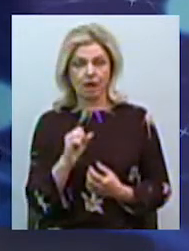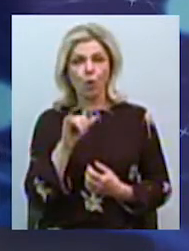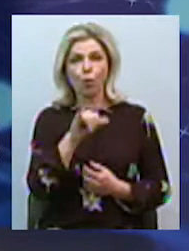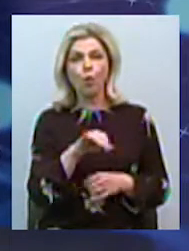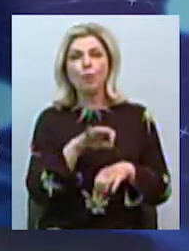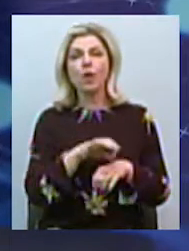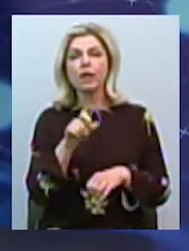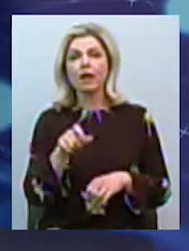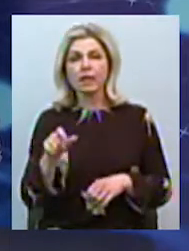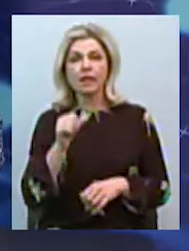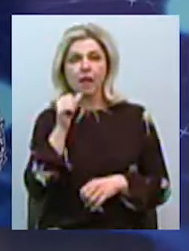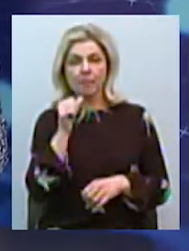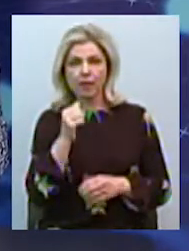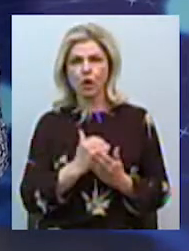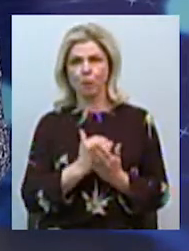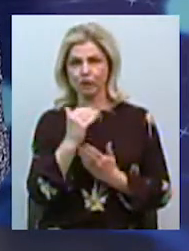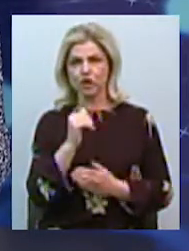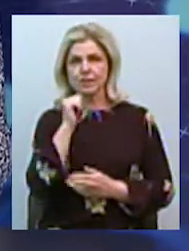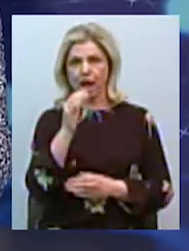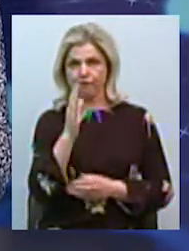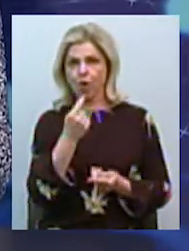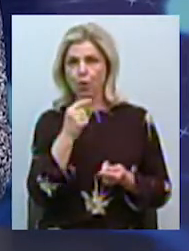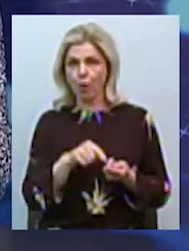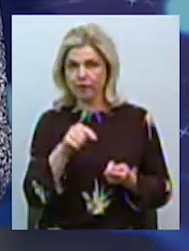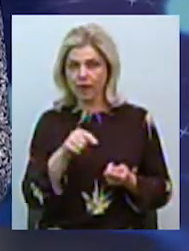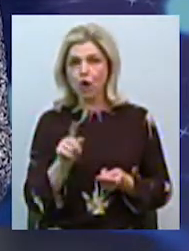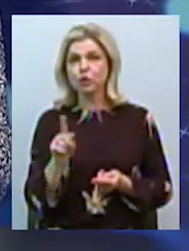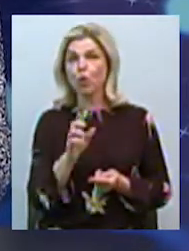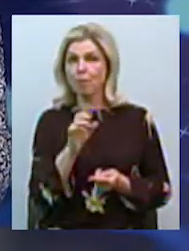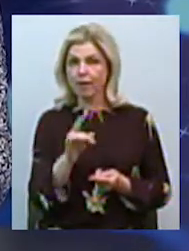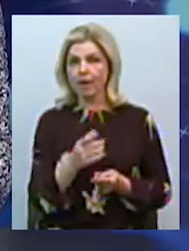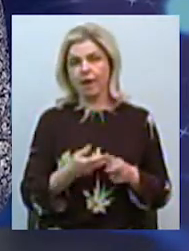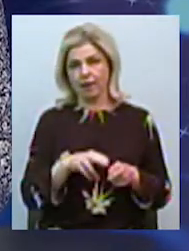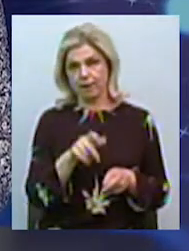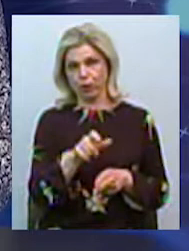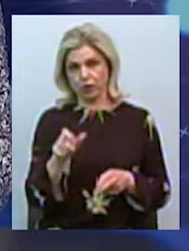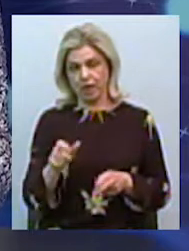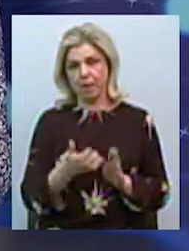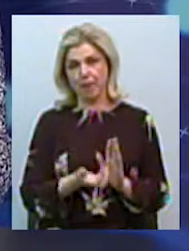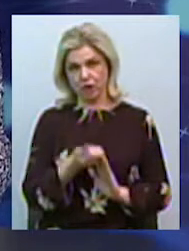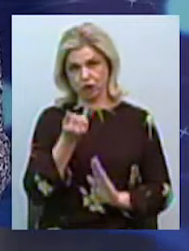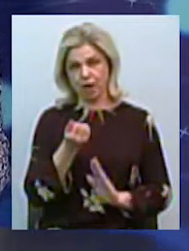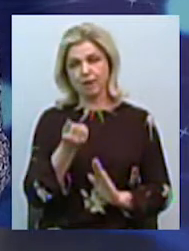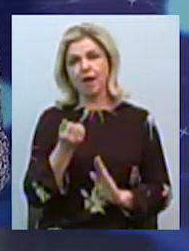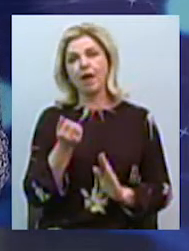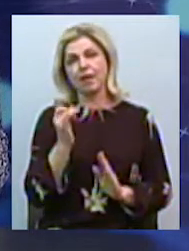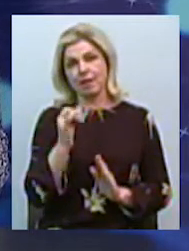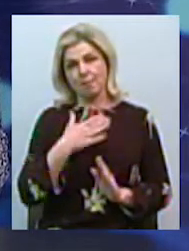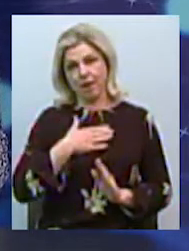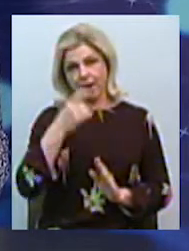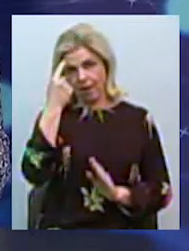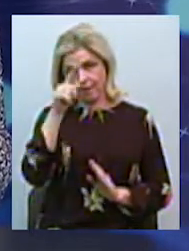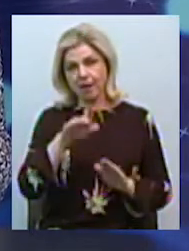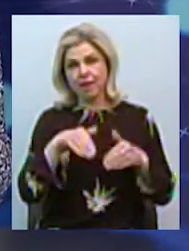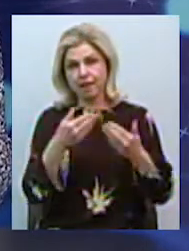сахарним діабетом повищається рівень сахара в крові. Для того, щоб їх як-то підтримати, відвлечати, ми зробили, моя була ідея, провести вот